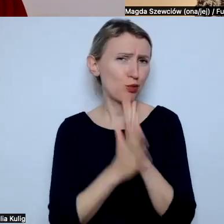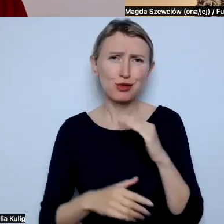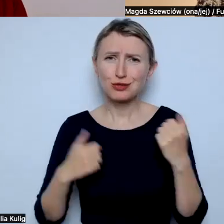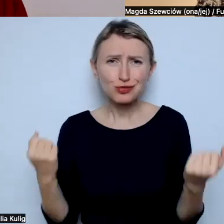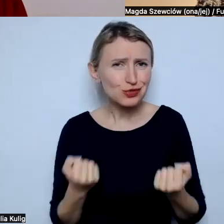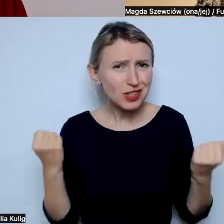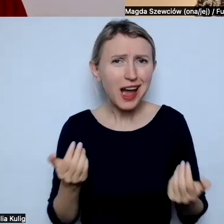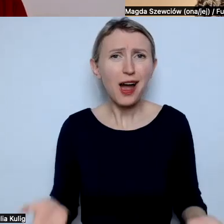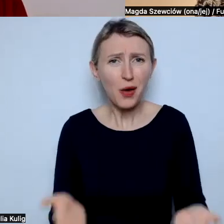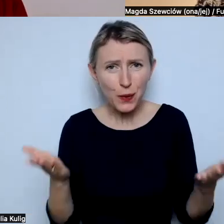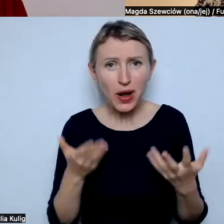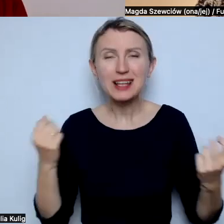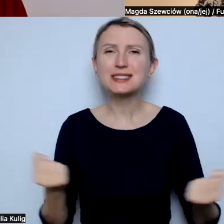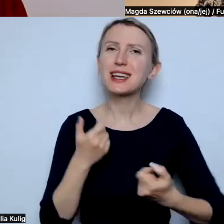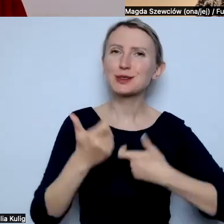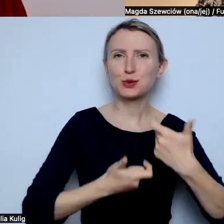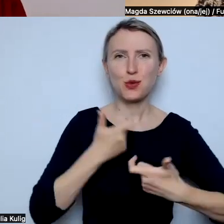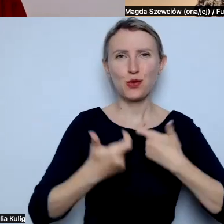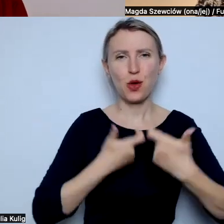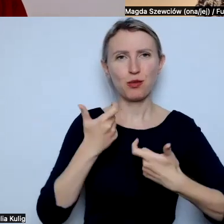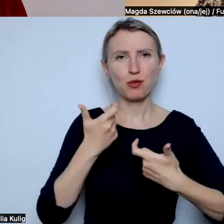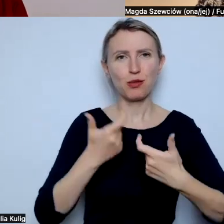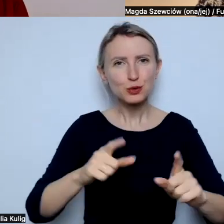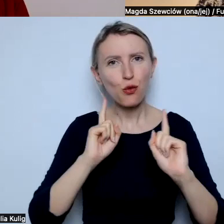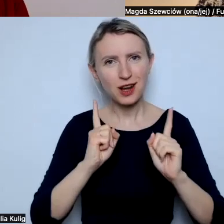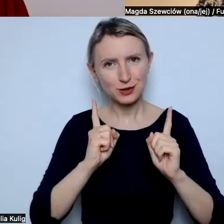to robić z uważnością,